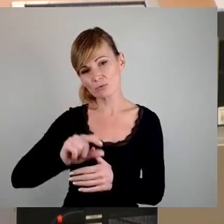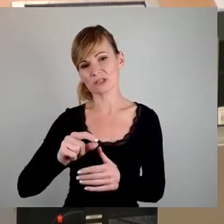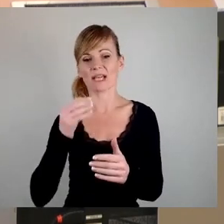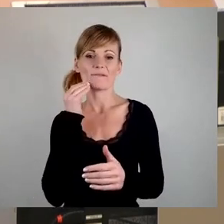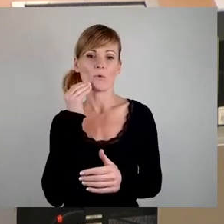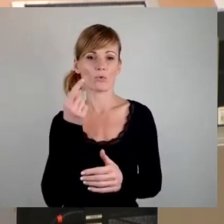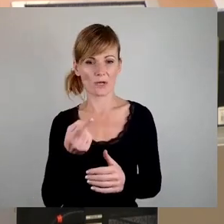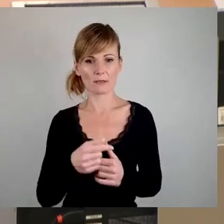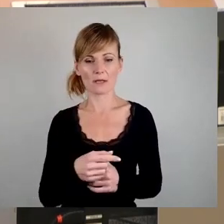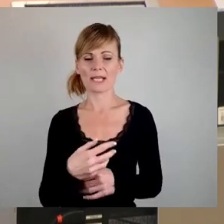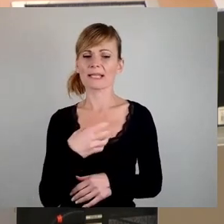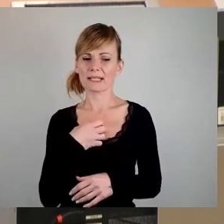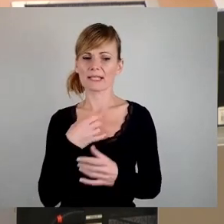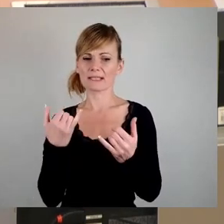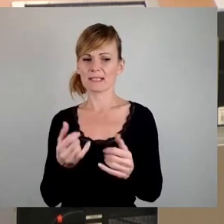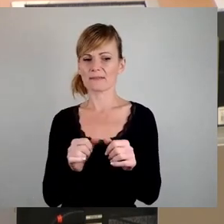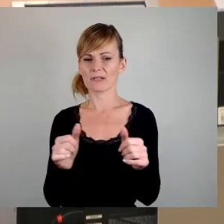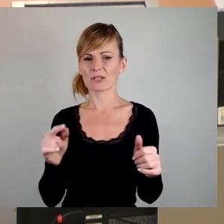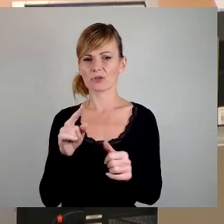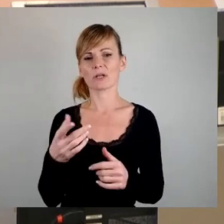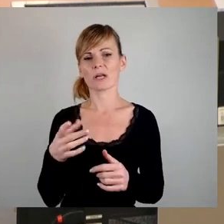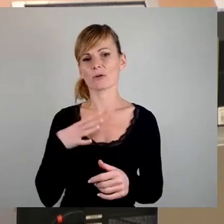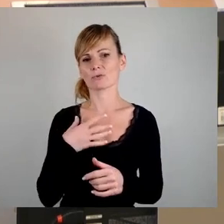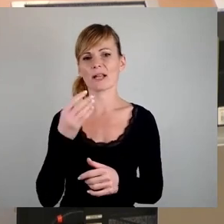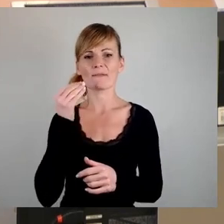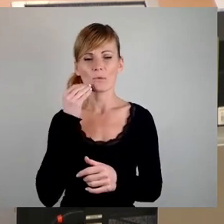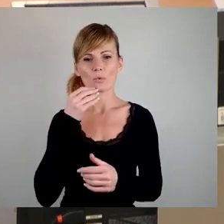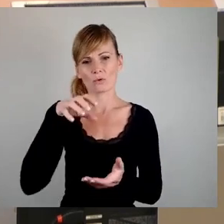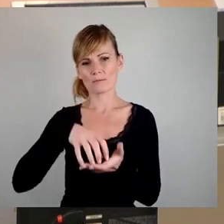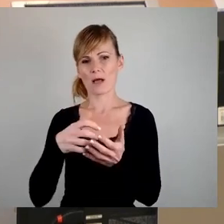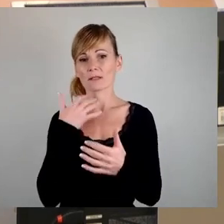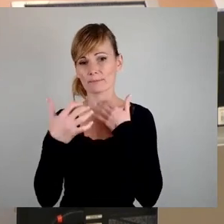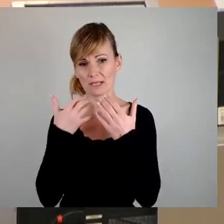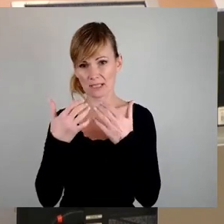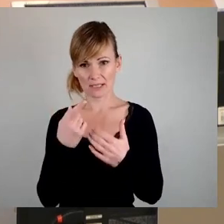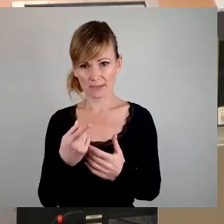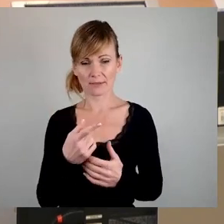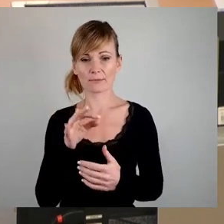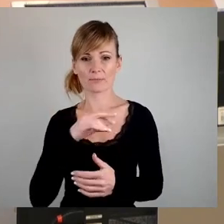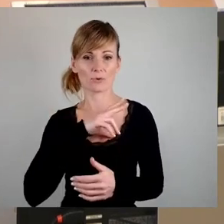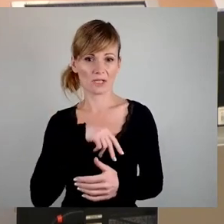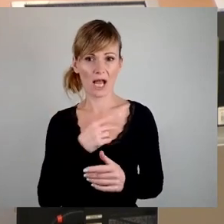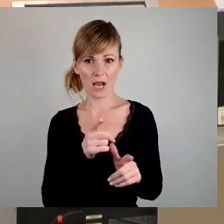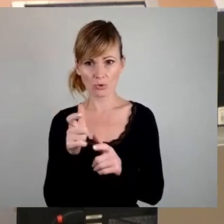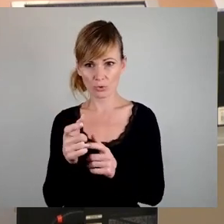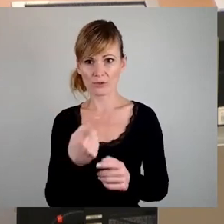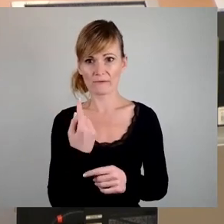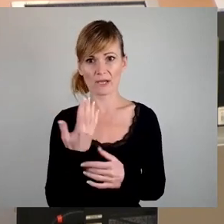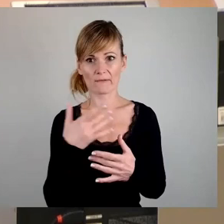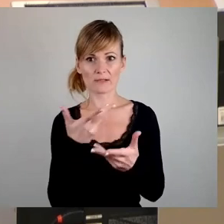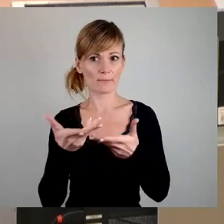Dresden jetzt gerade ganz frisch den aktuellen Wohnungsmarktbericht im Sozialausschuss beraten. Dort wurde nochmal